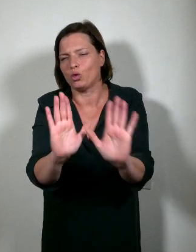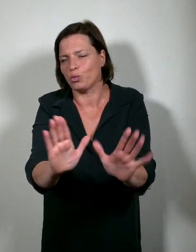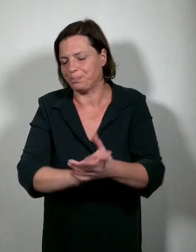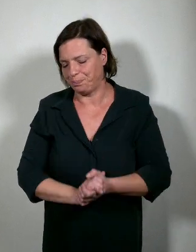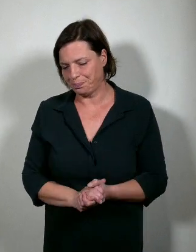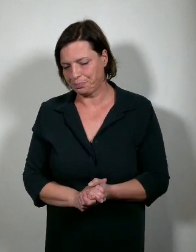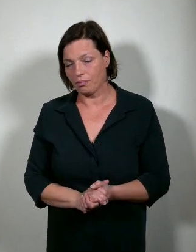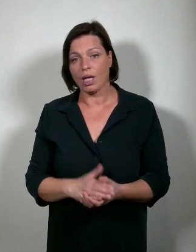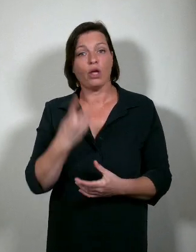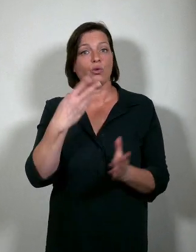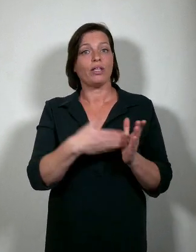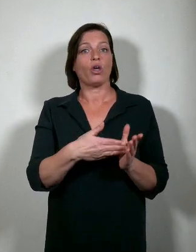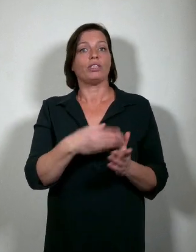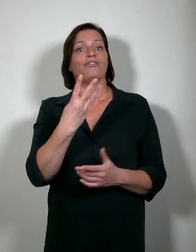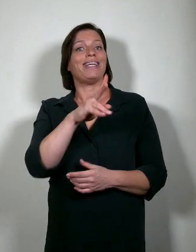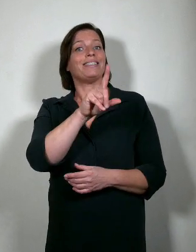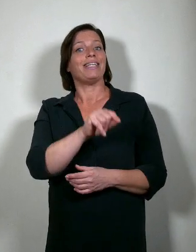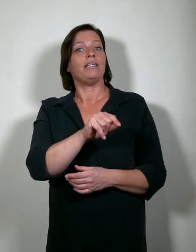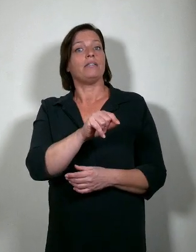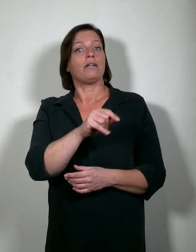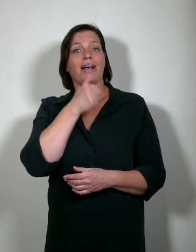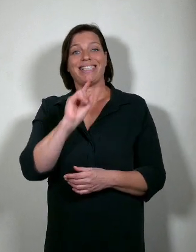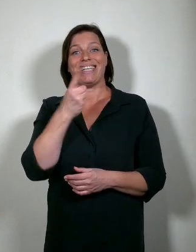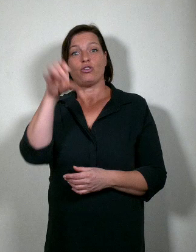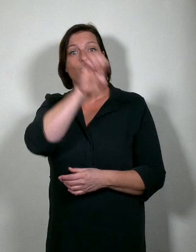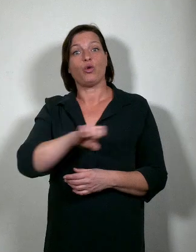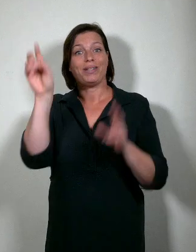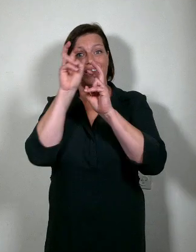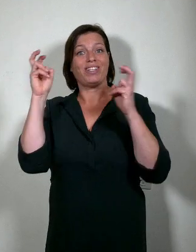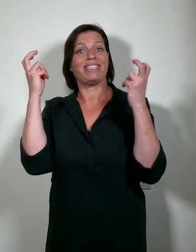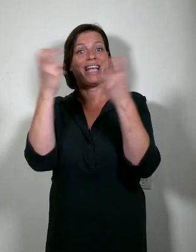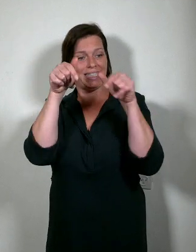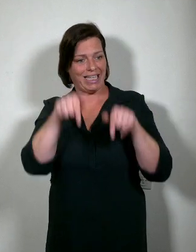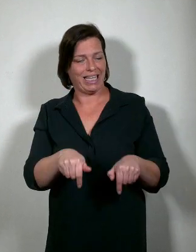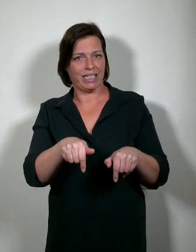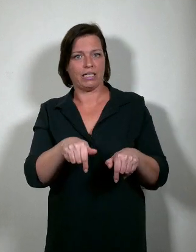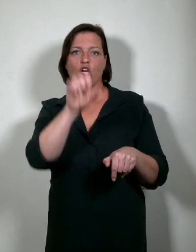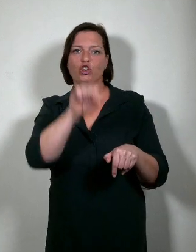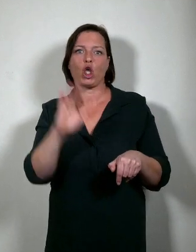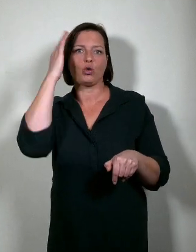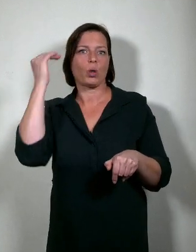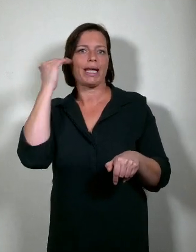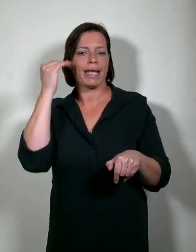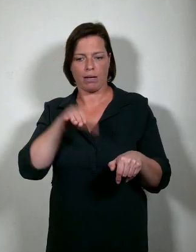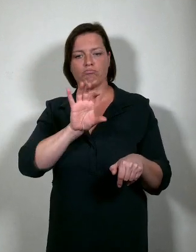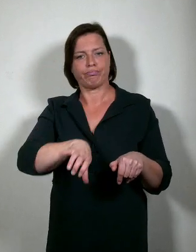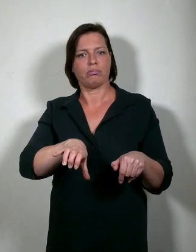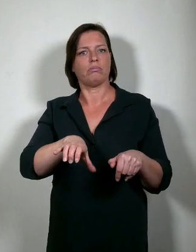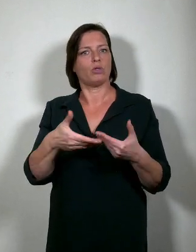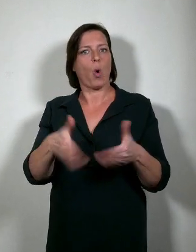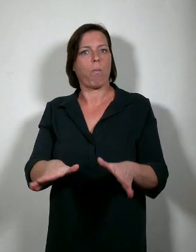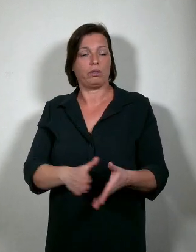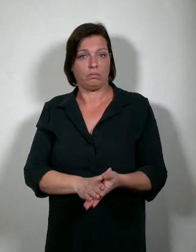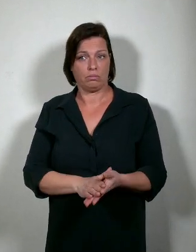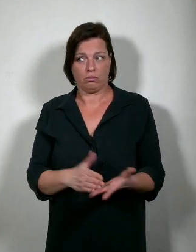We openden in 2014 als eerste Europese universiteit een campus in Zuid-Korea. Ongeveer niemand